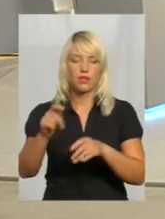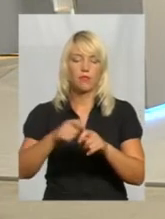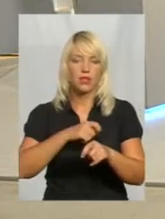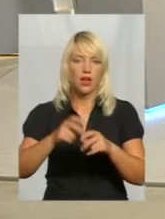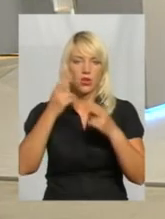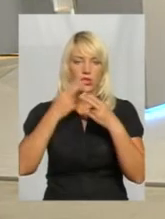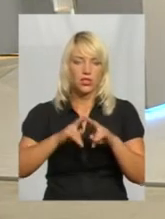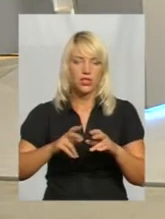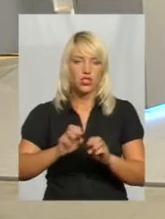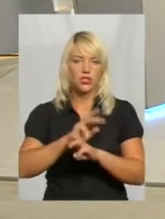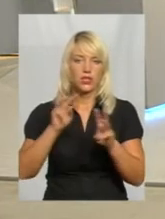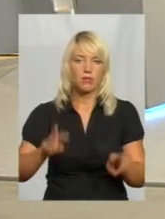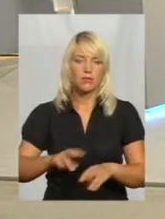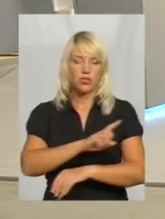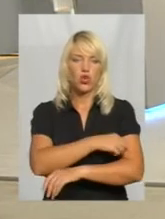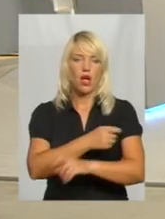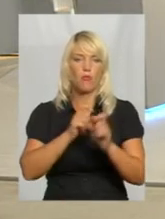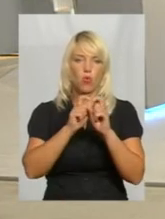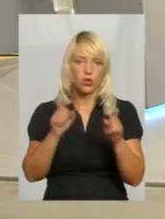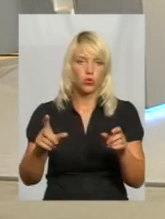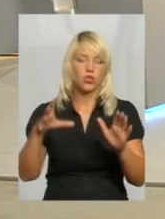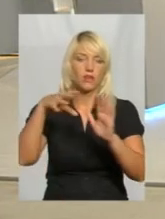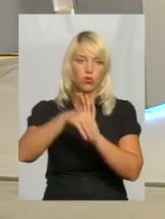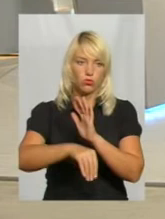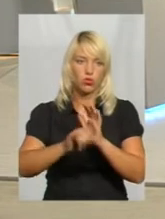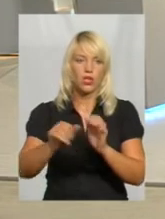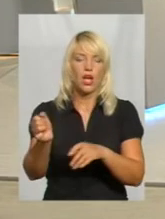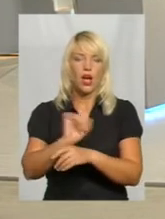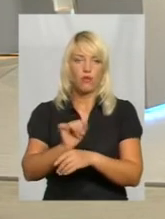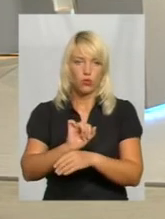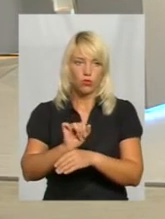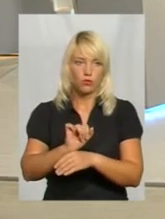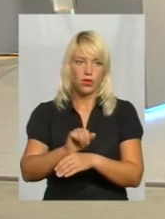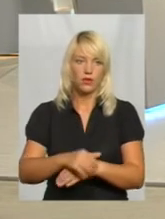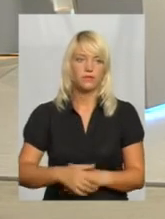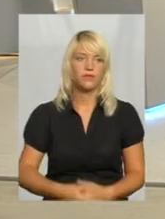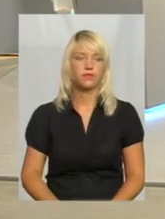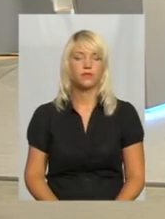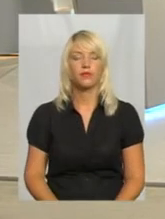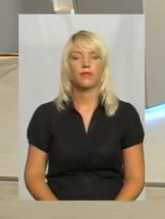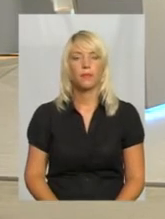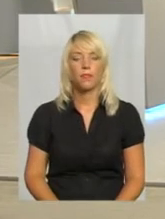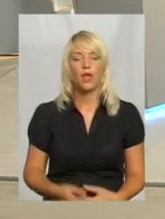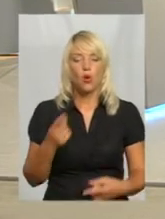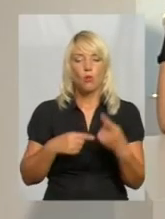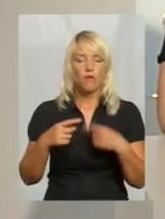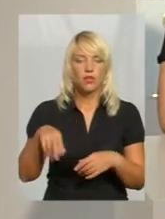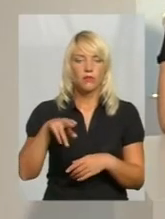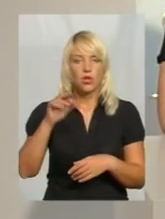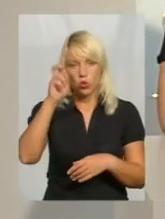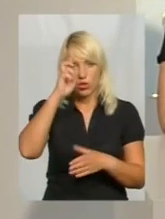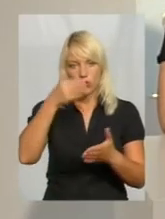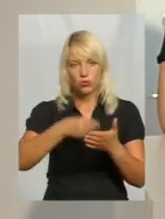-технічні забезпечення амбулаторій, і в тому числі автомобілі. Але повернемося до держбюджету. Виділили